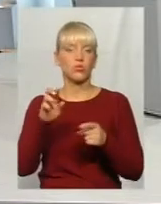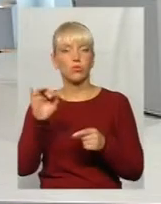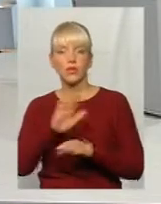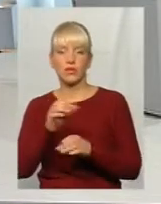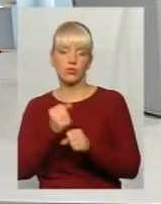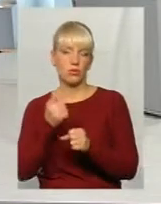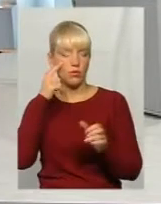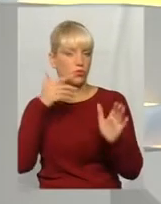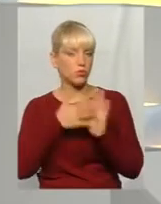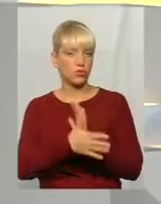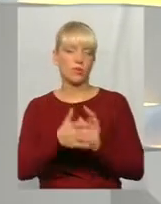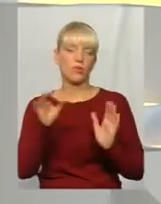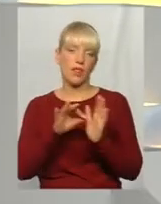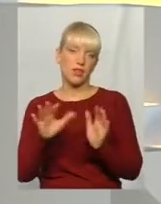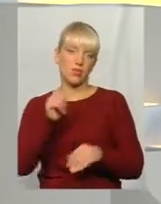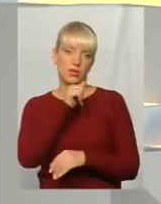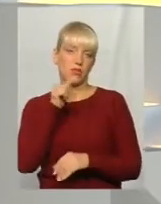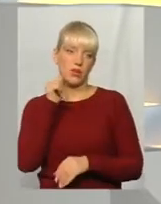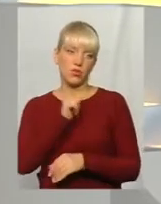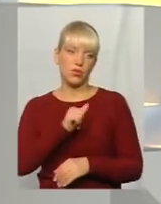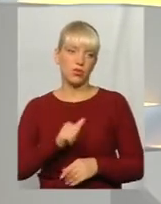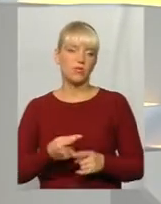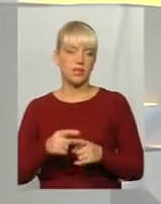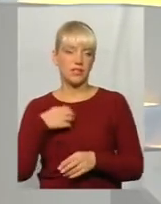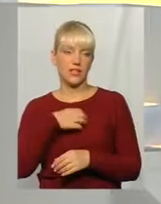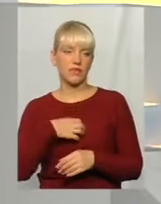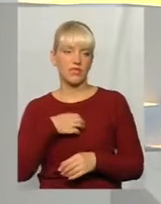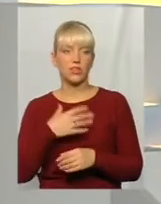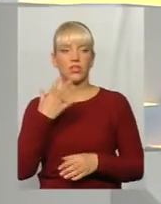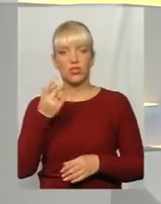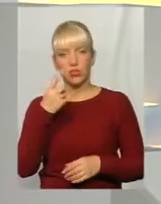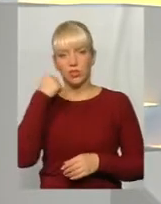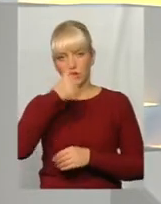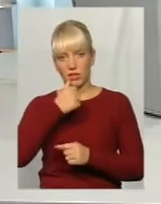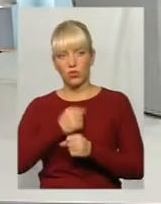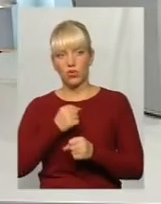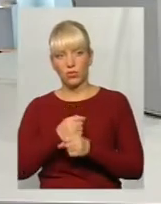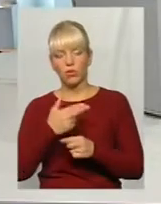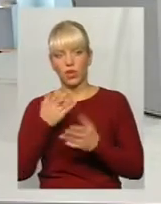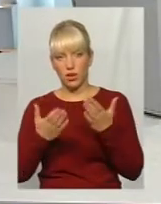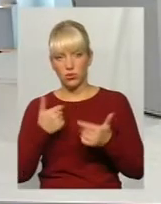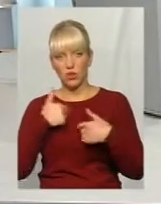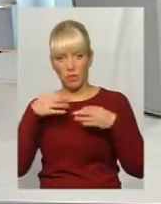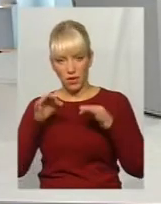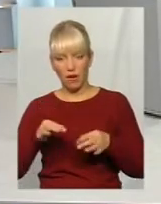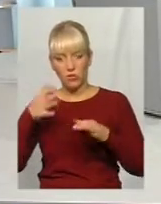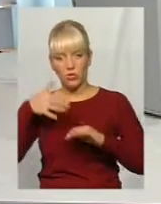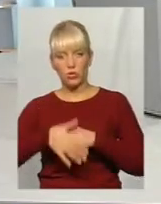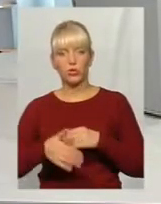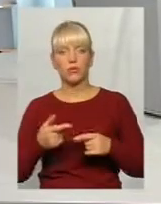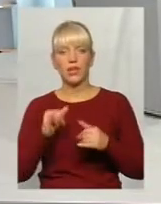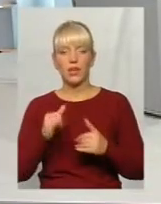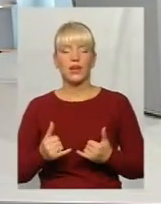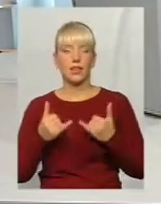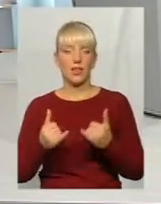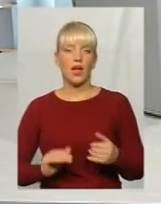електронним, анонімним, а це саме ми. Тобто, ще рік роботи, якщо я правильно зрозуміла, і для комерційних структур